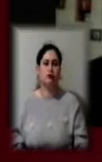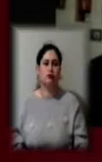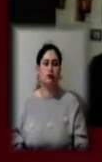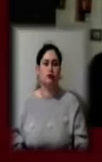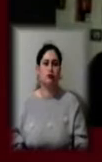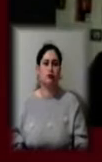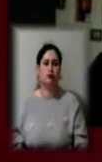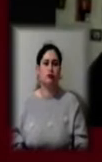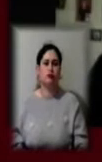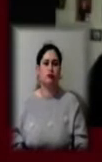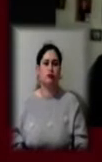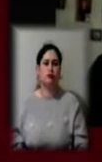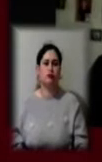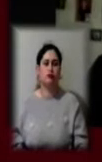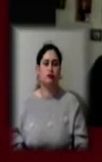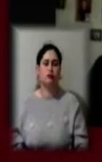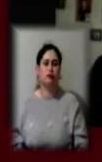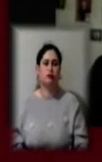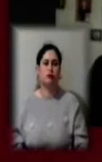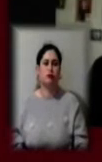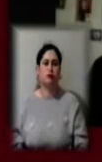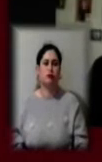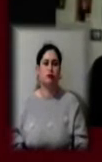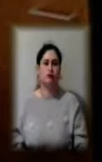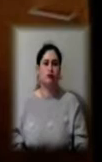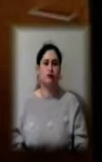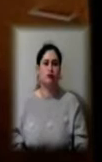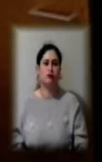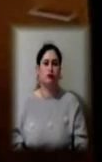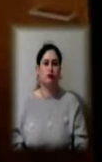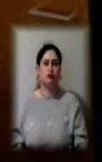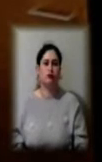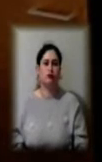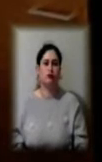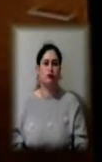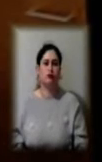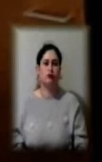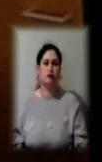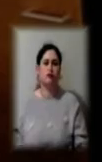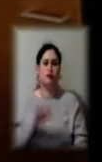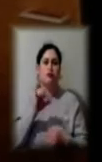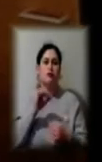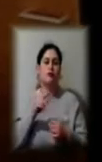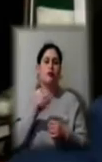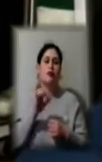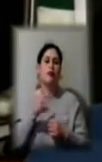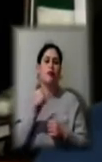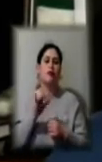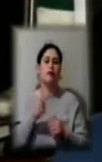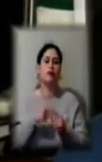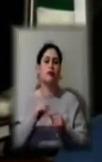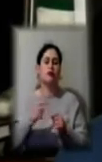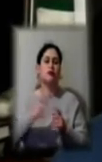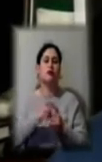вступиш і спішу ременяка, як Бог черепаху. Персонаж Євгена Гамаюнова замість Георгія став Григорієм.